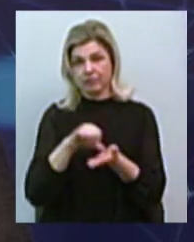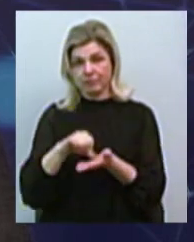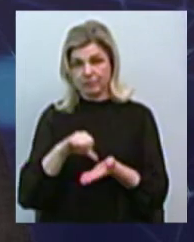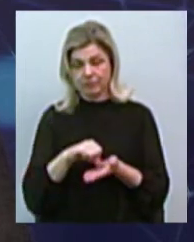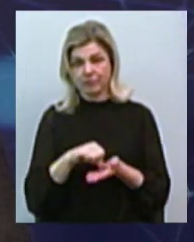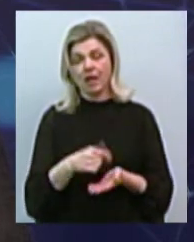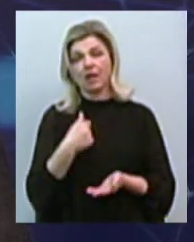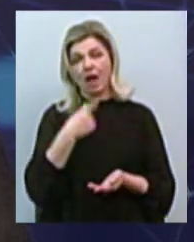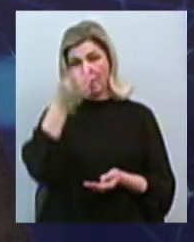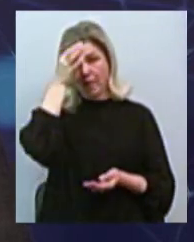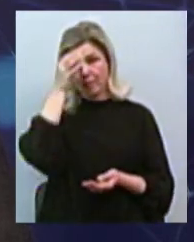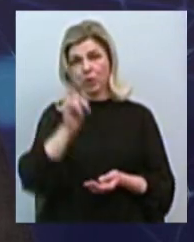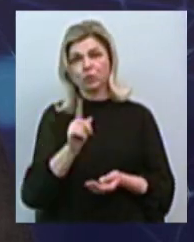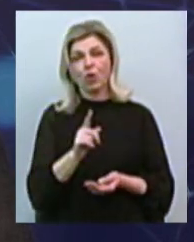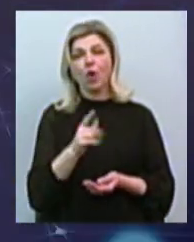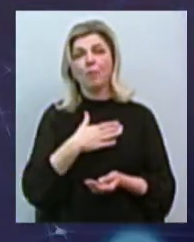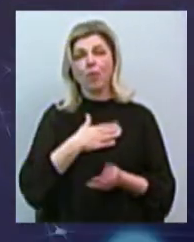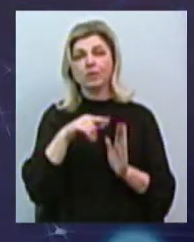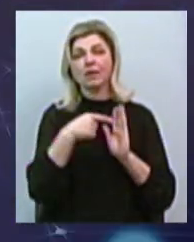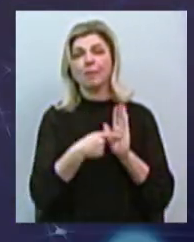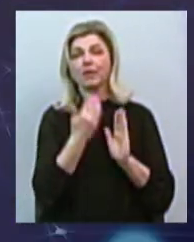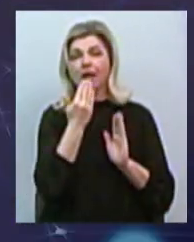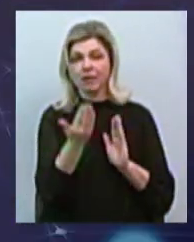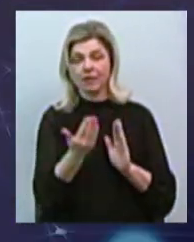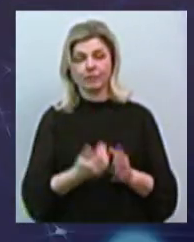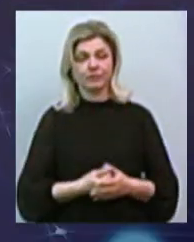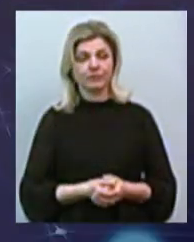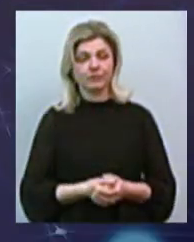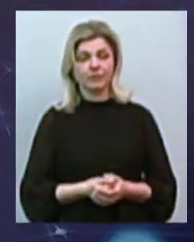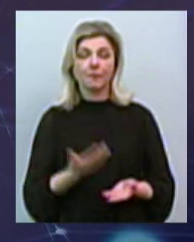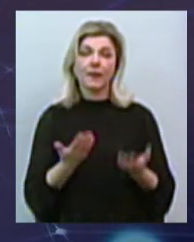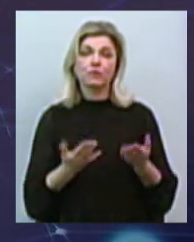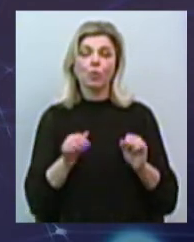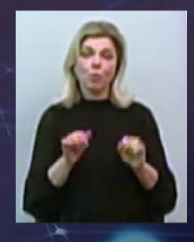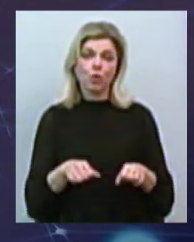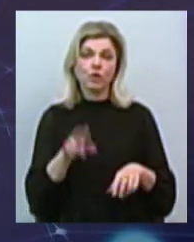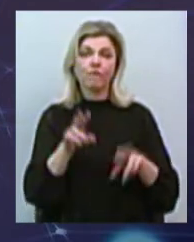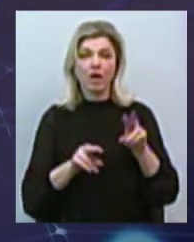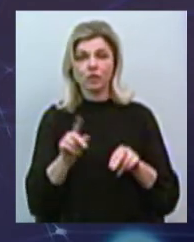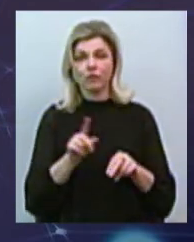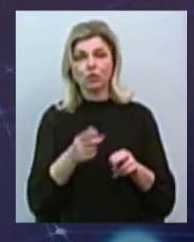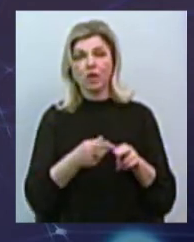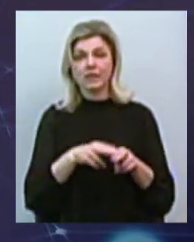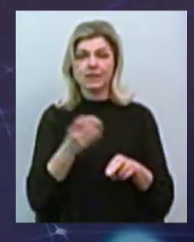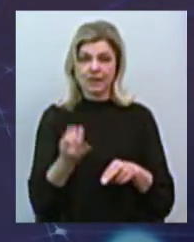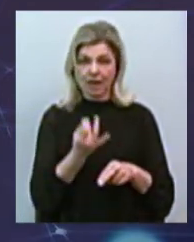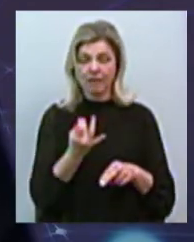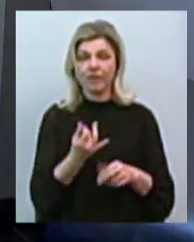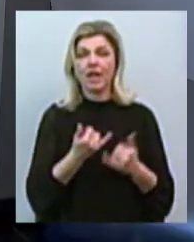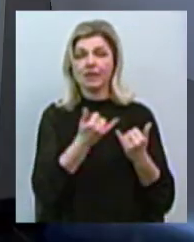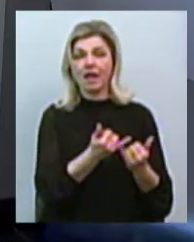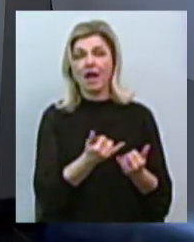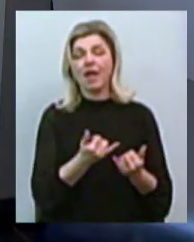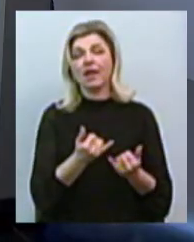Я не пам'ятаю, що ви мені пили на запитання, чи можна вважати, що він цікавіший для інвесторів в Херсонській порт, ніж